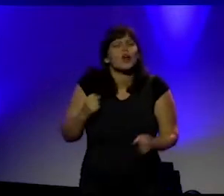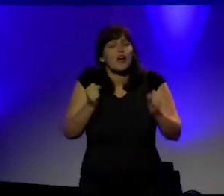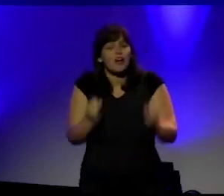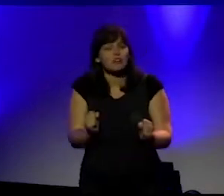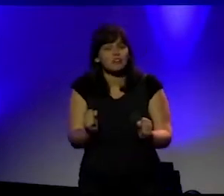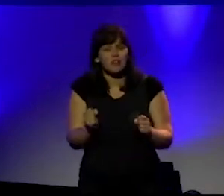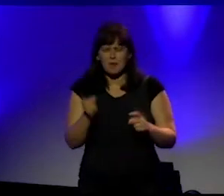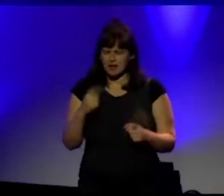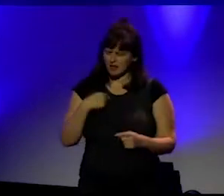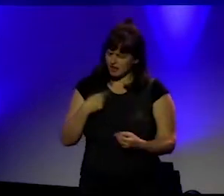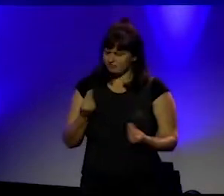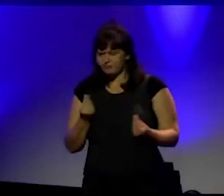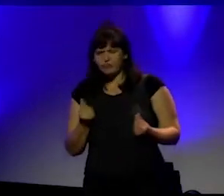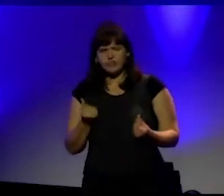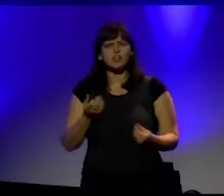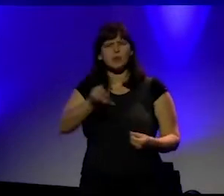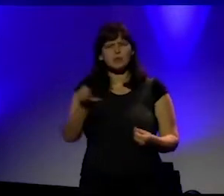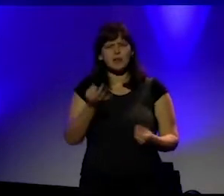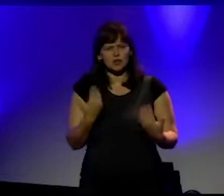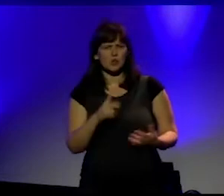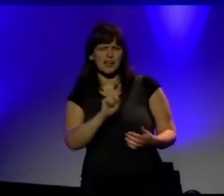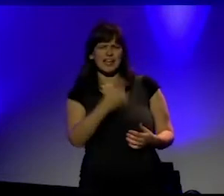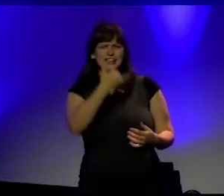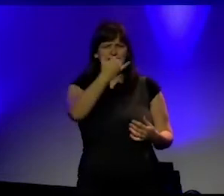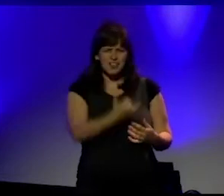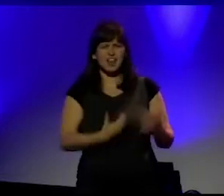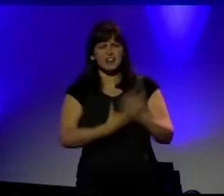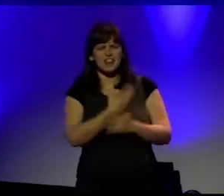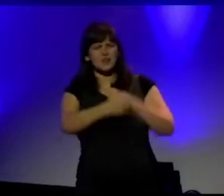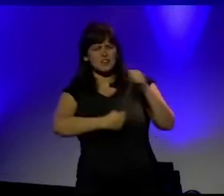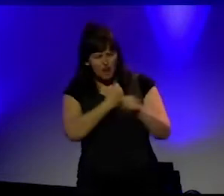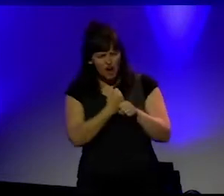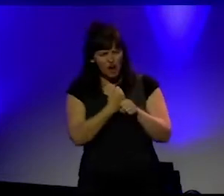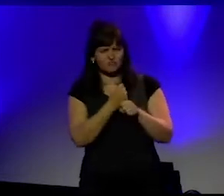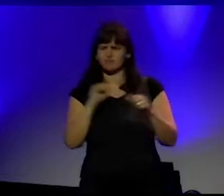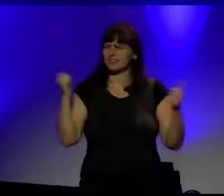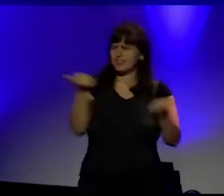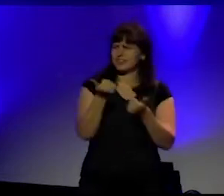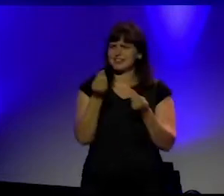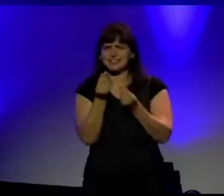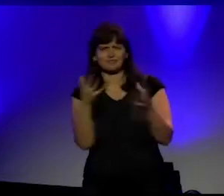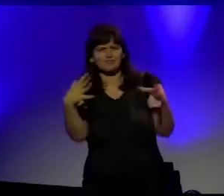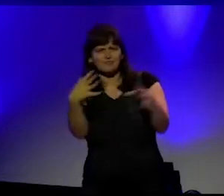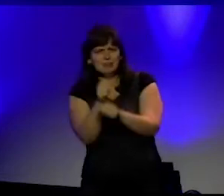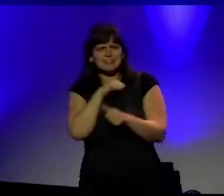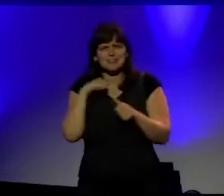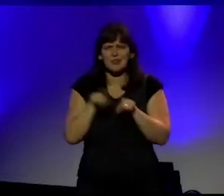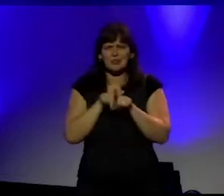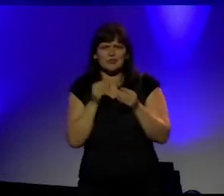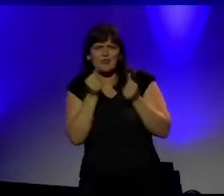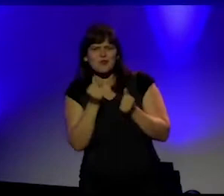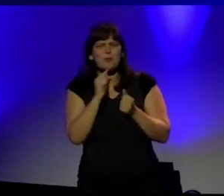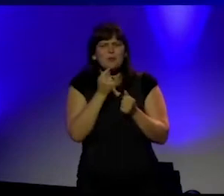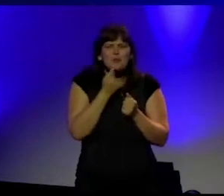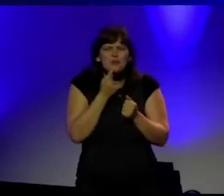Maar ik vond het belangrijk dat we op deze eerste dag van een nieuw academiejaar met z'n allen samen zouden proeven van het corona-auditorium anno 2020.